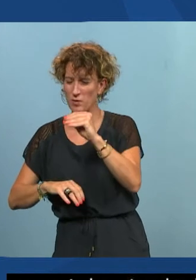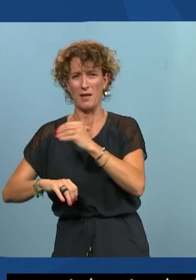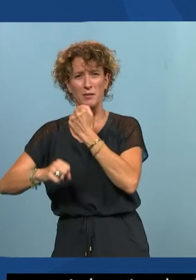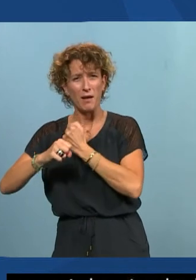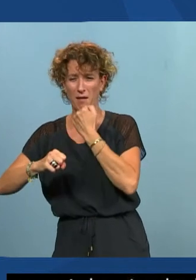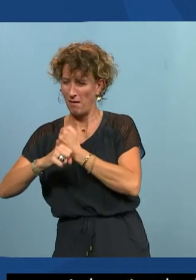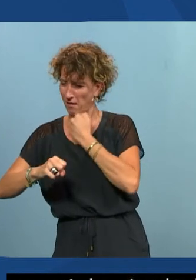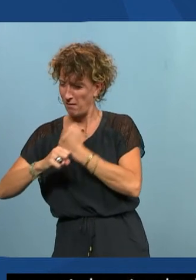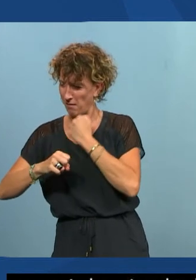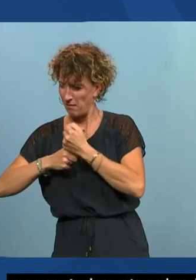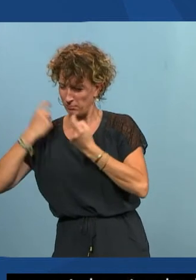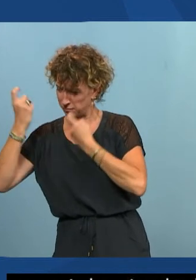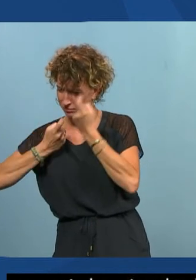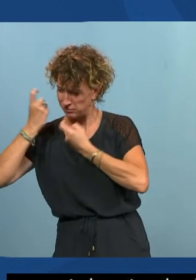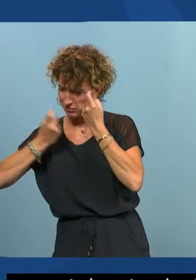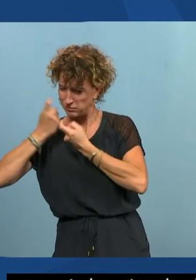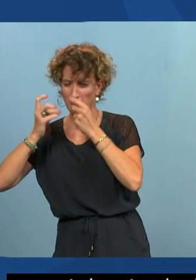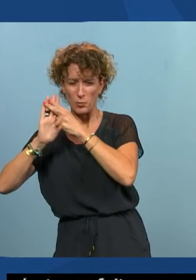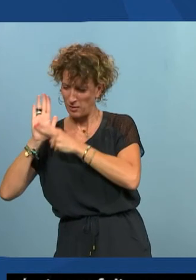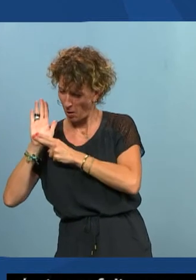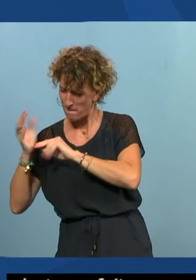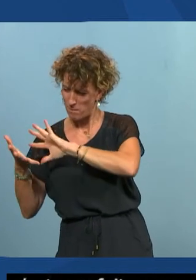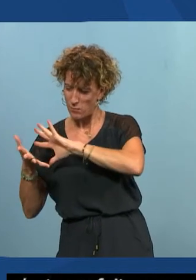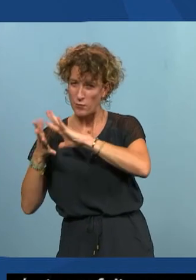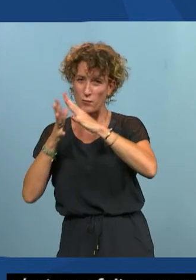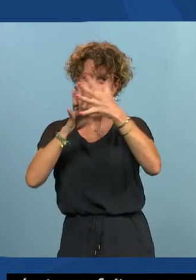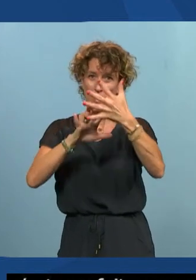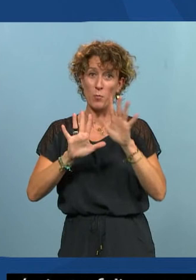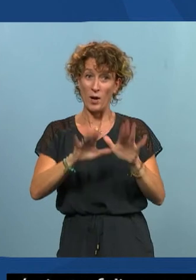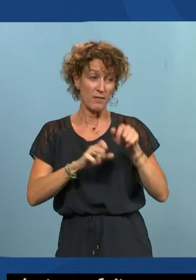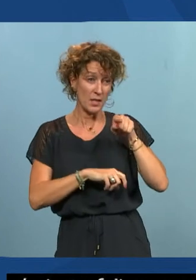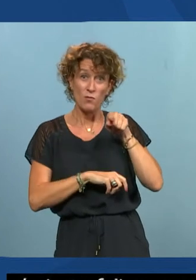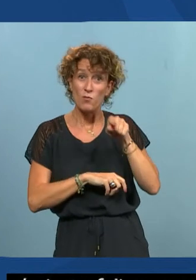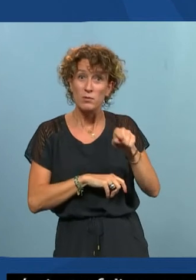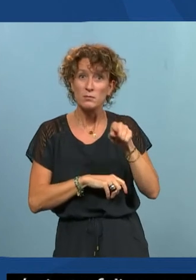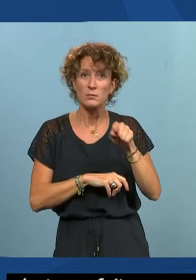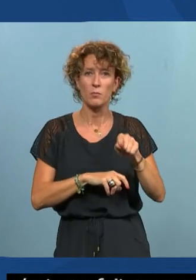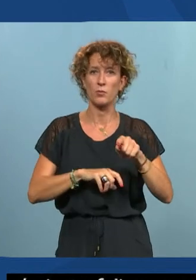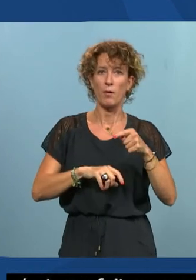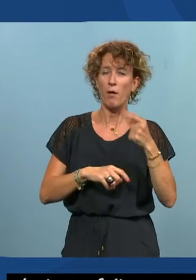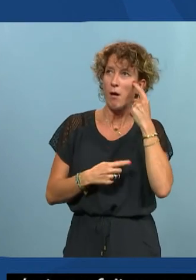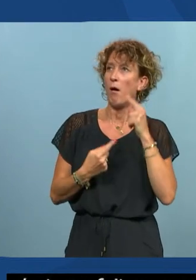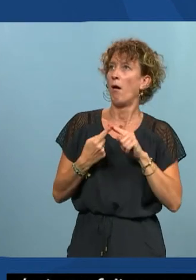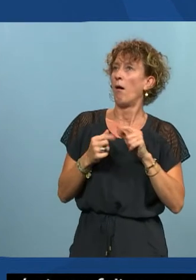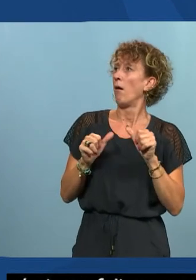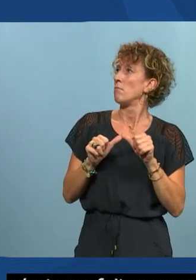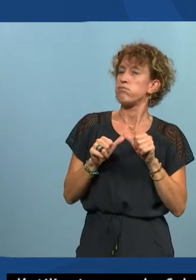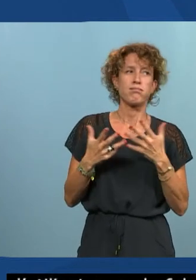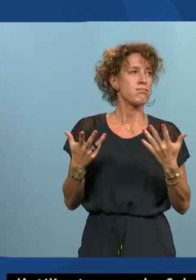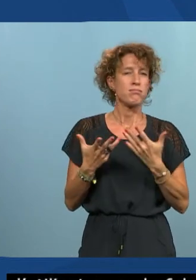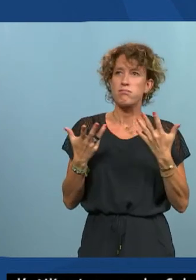dizaines d'heures des centaines d'heures pour faire évoluer les normes pour pas que vous ayez à vous poser la question tout le temps comment je vais faire ça pour qui et